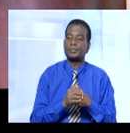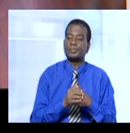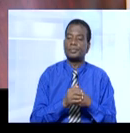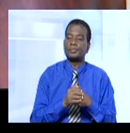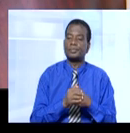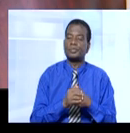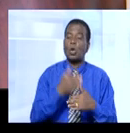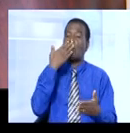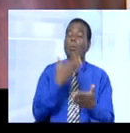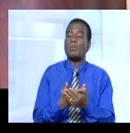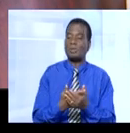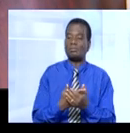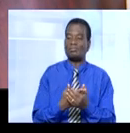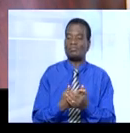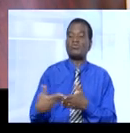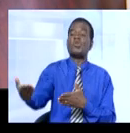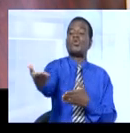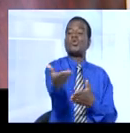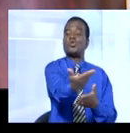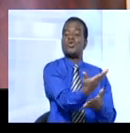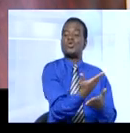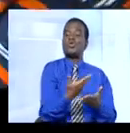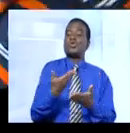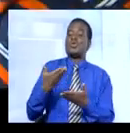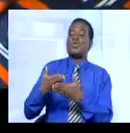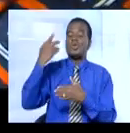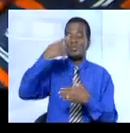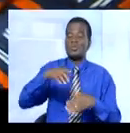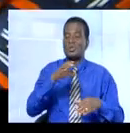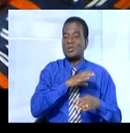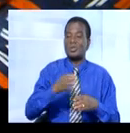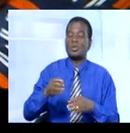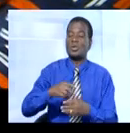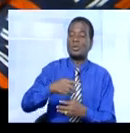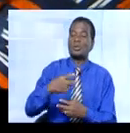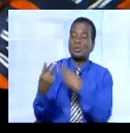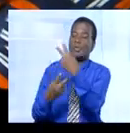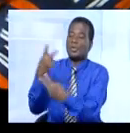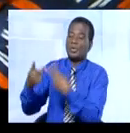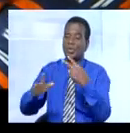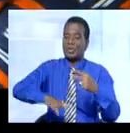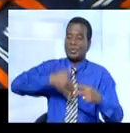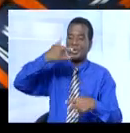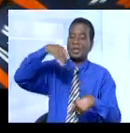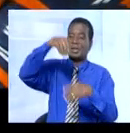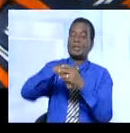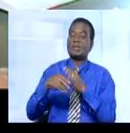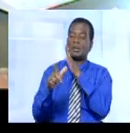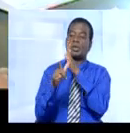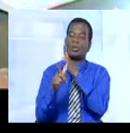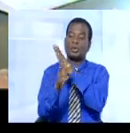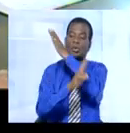Bonne moisson pour le commissariat général du marché ivoirien de l'artisanat. Une tournée de sensibilisation a eu lieu dans la sous-région,